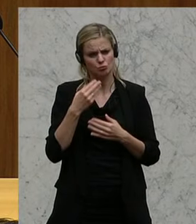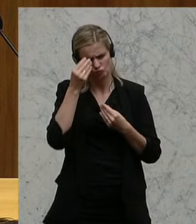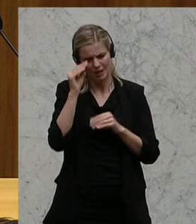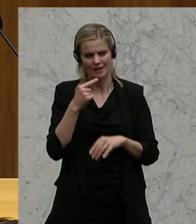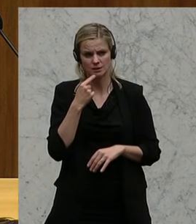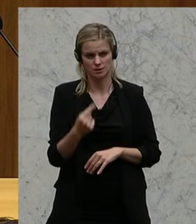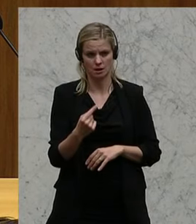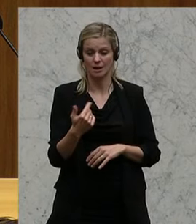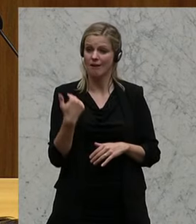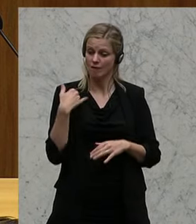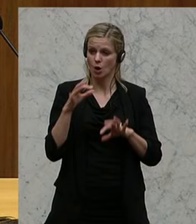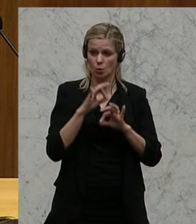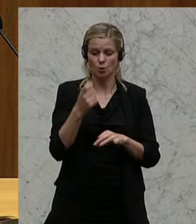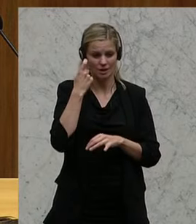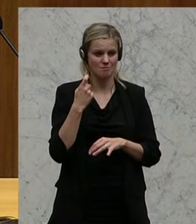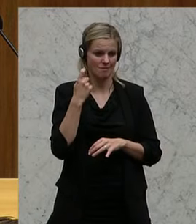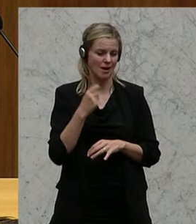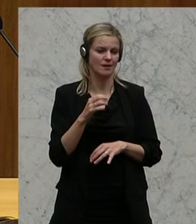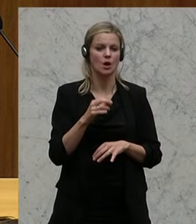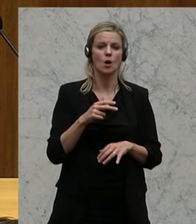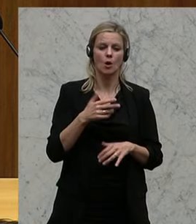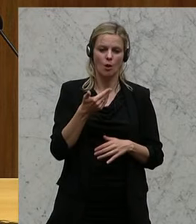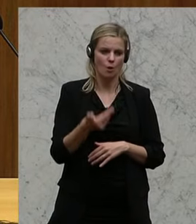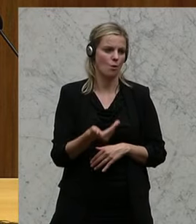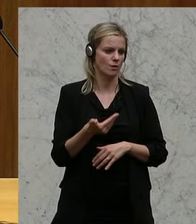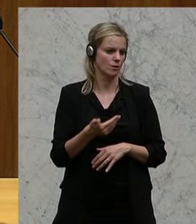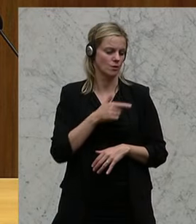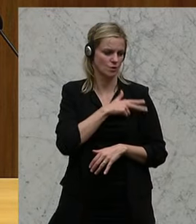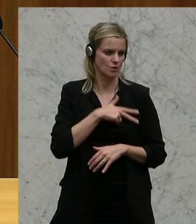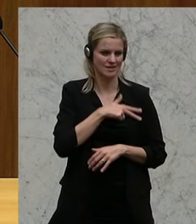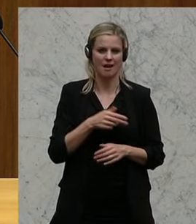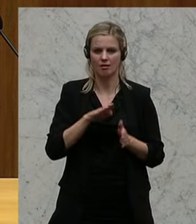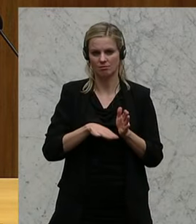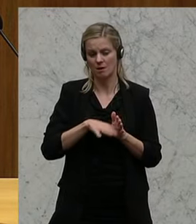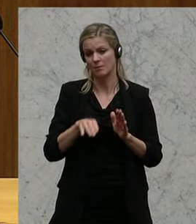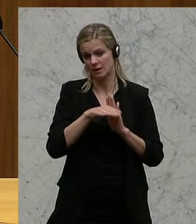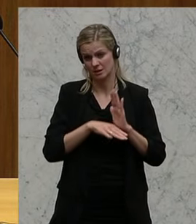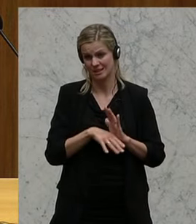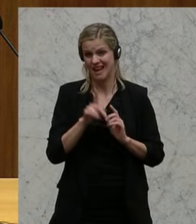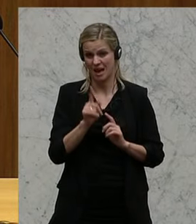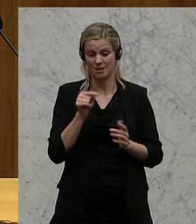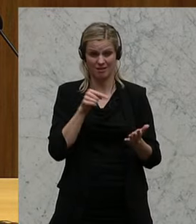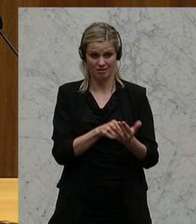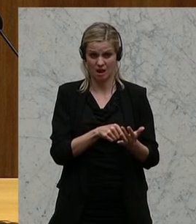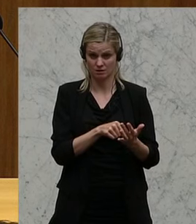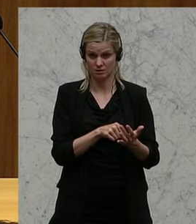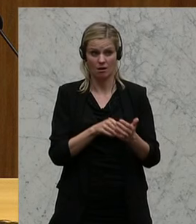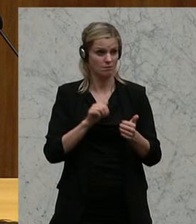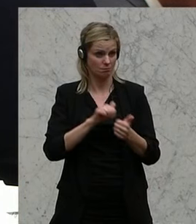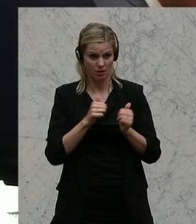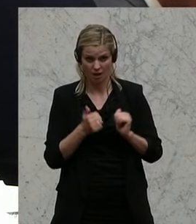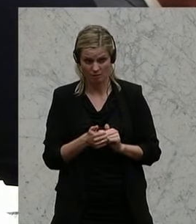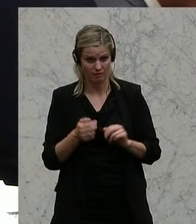sagen, natürlich war es gut gemeint, dieses Lohn- und Sozialdumpinggesetz. Aber wir können bis heute Lohn- und Sozialdumping damit überhaupt nicht